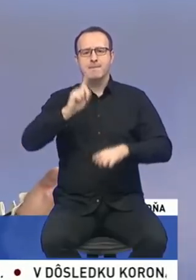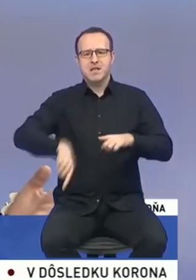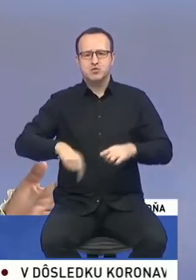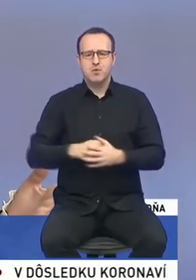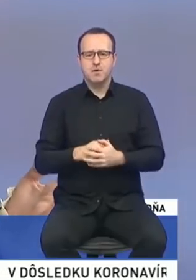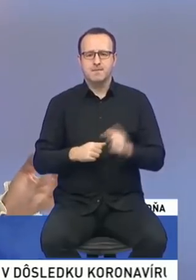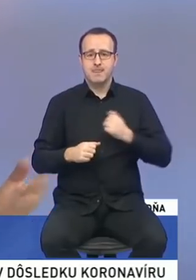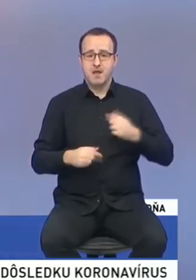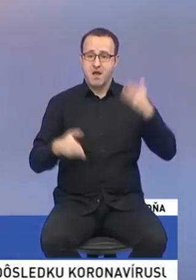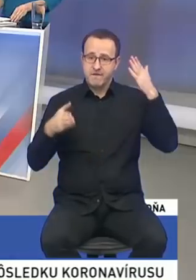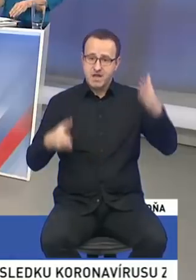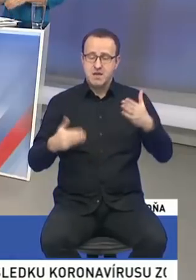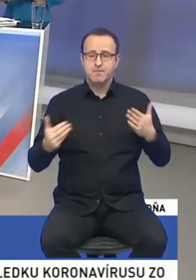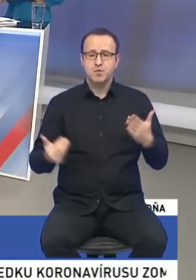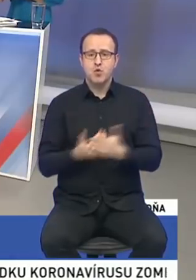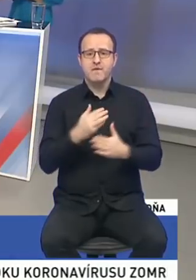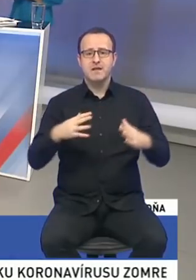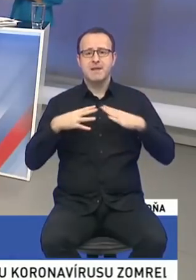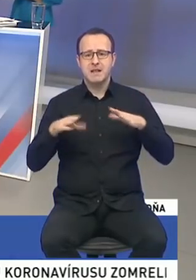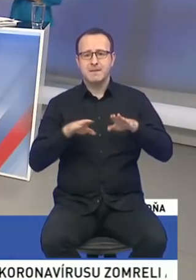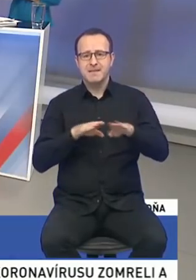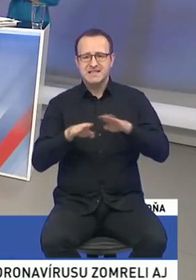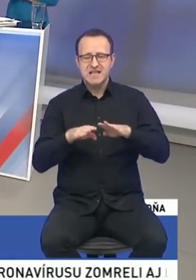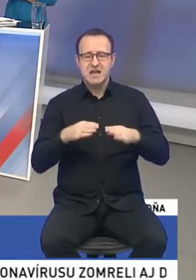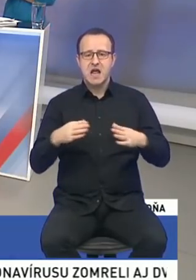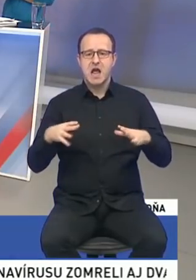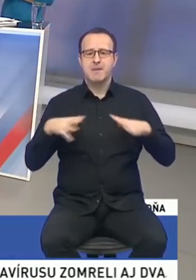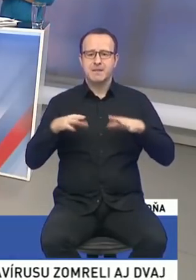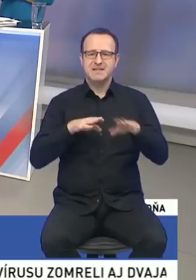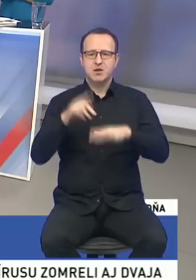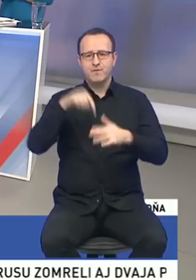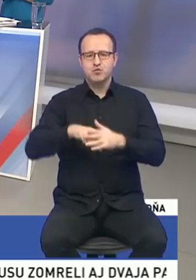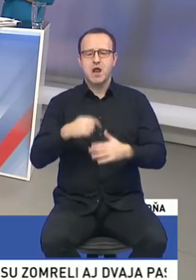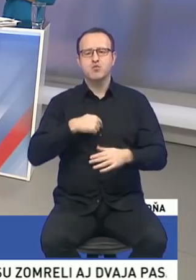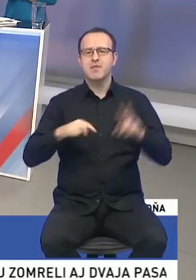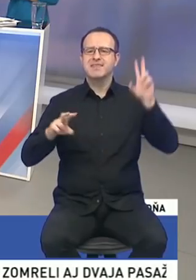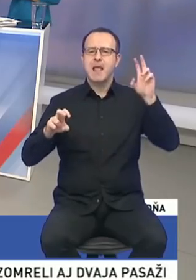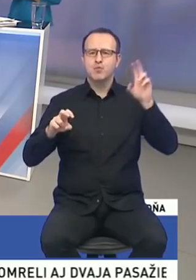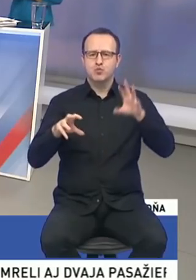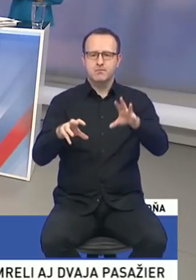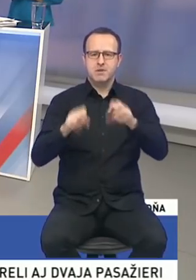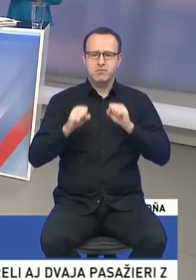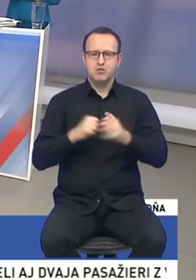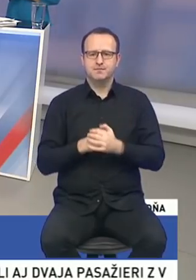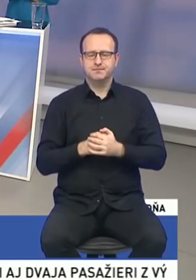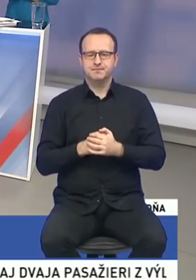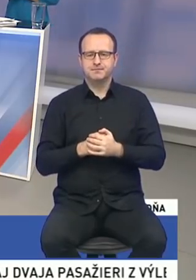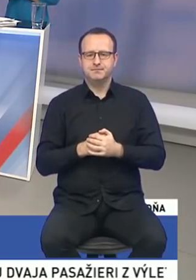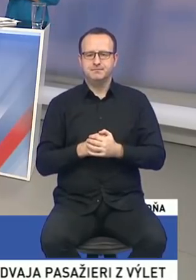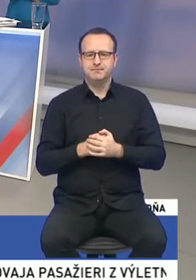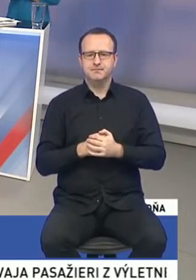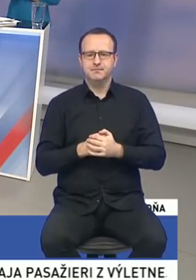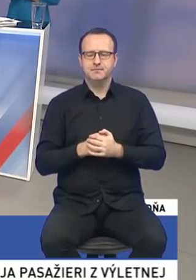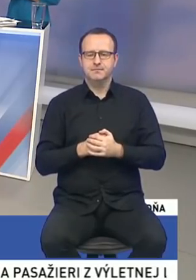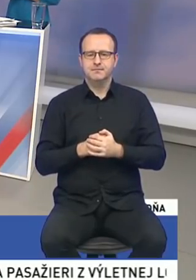A ja dúfam, že si to nový pán minister a pani ministerka vnútra osvoja túto tému. Dobre, pani Saková, ďakujem. Vy máte 2 minúty 38 sekúnd, pani